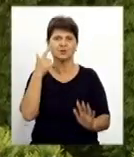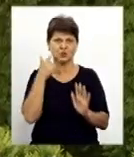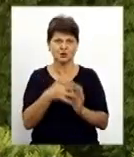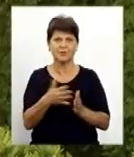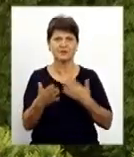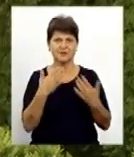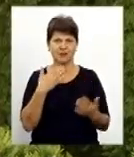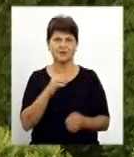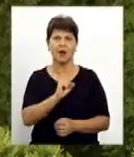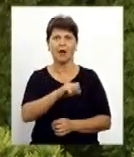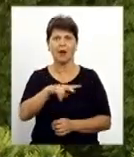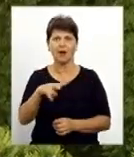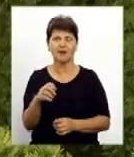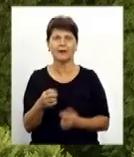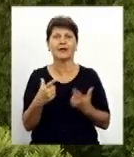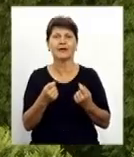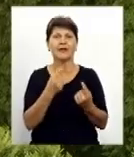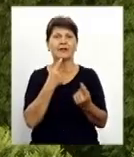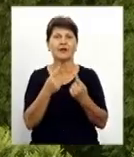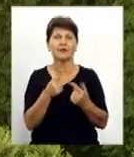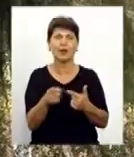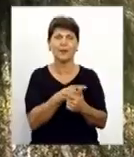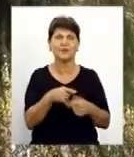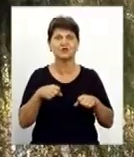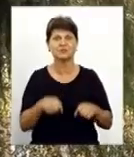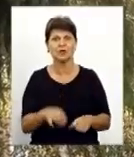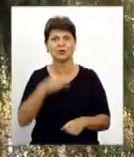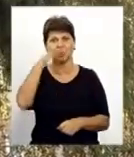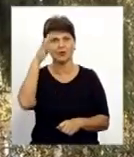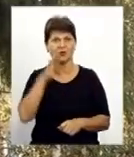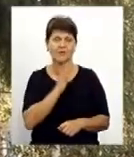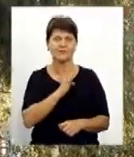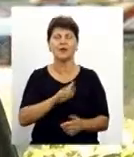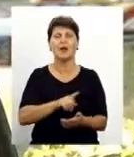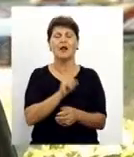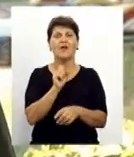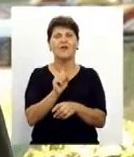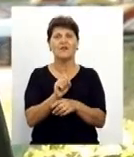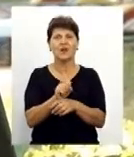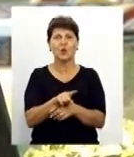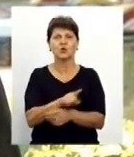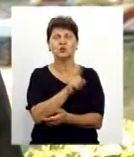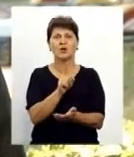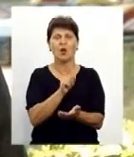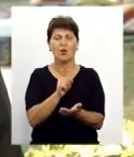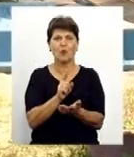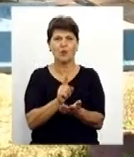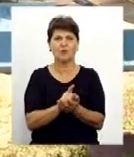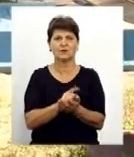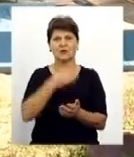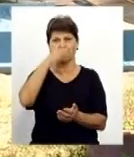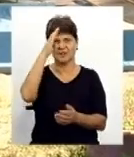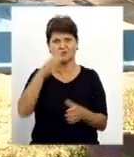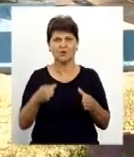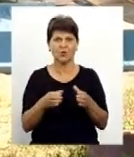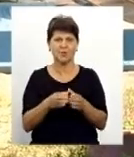але ж де діалог між владою і батьками? Виконувачка обов'язків голови батьківського комітету Інна Стахова нарікань на роботу